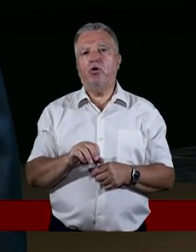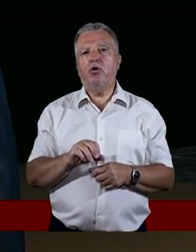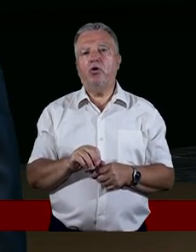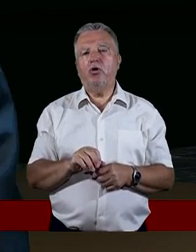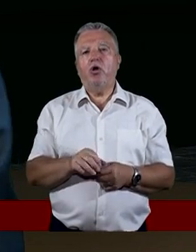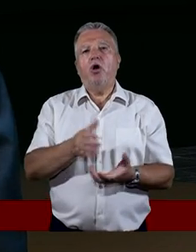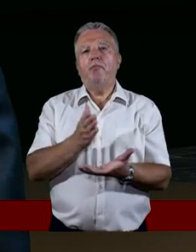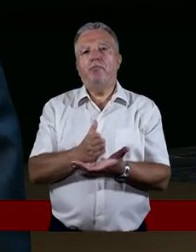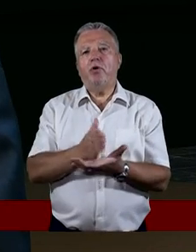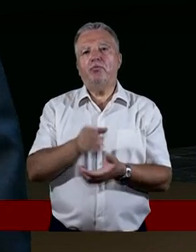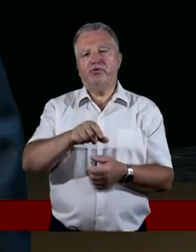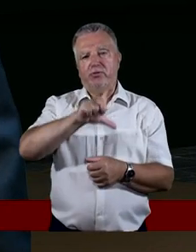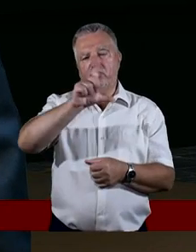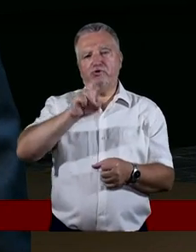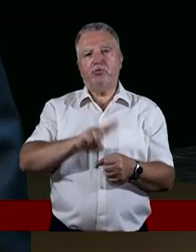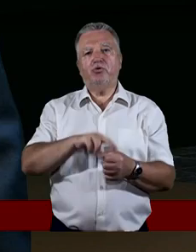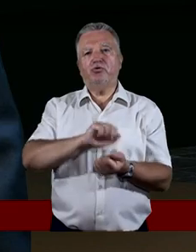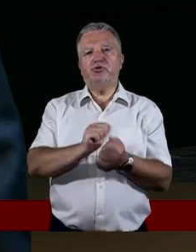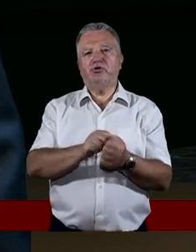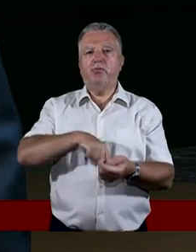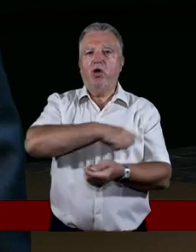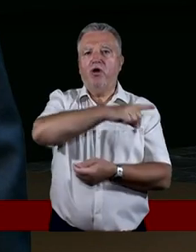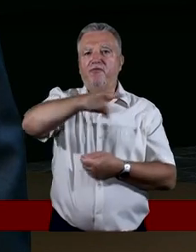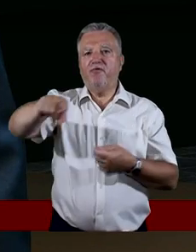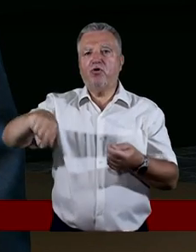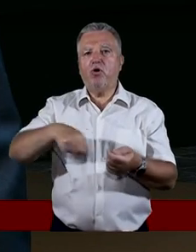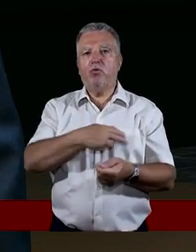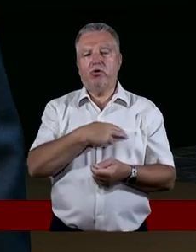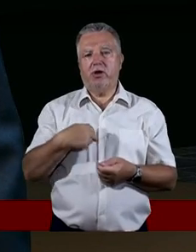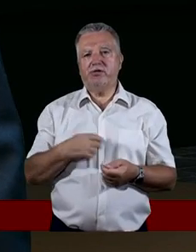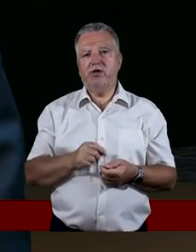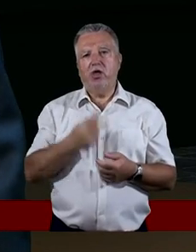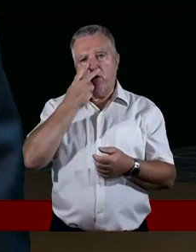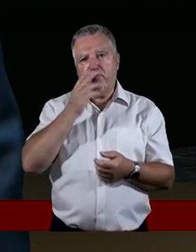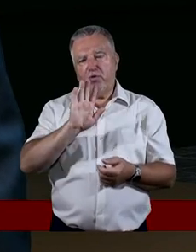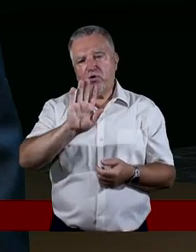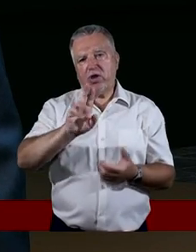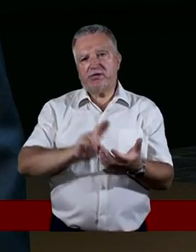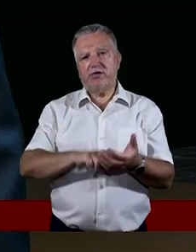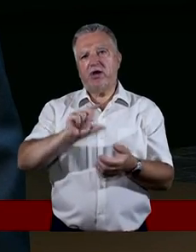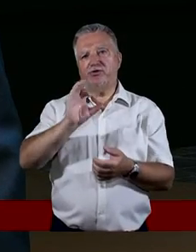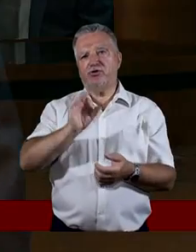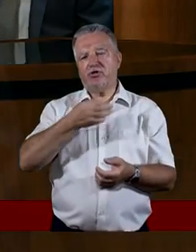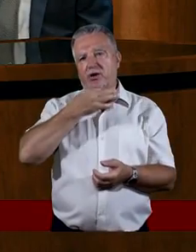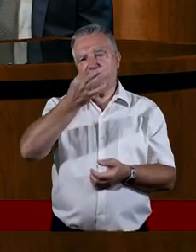ludziom, którzy są wokół nas, wskazać na coś lepszego. To warto.